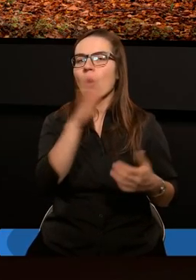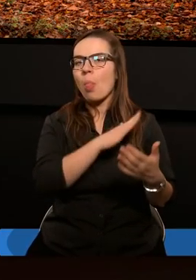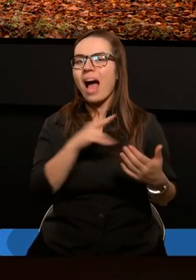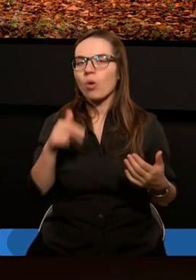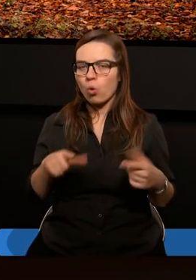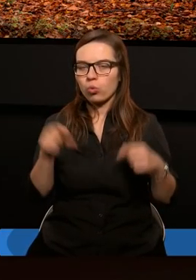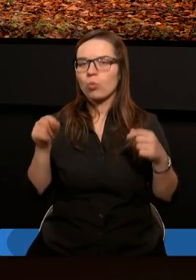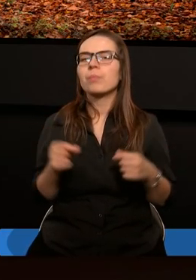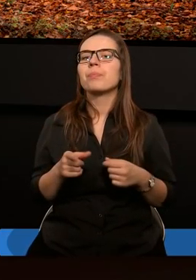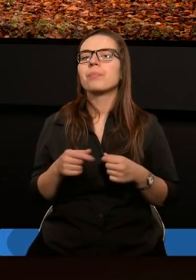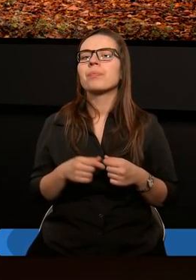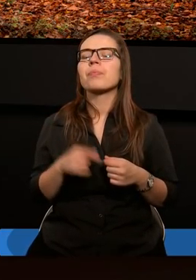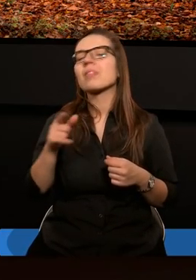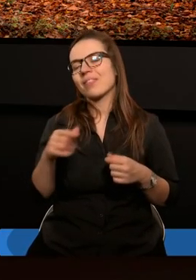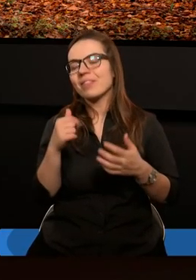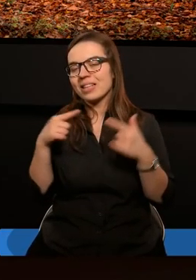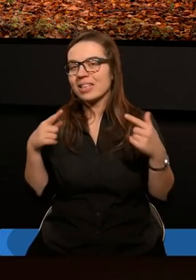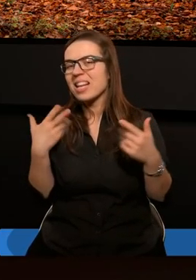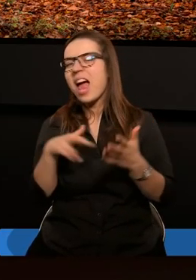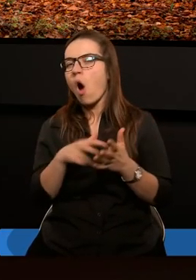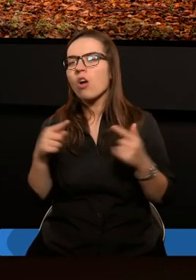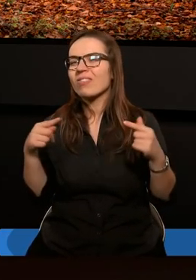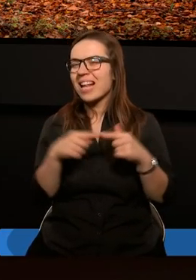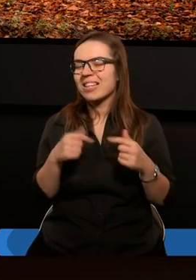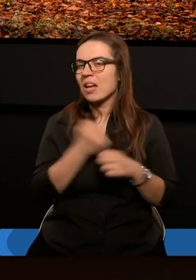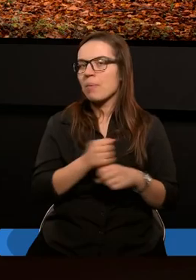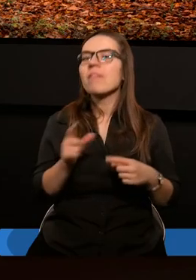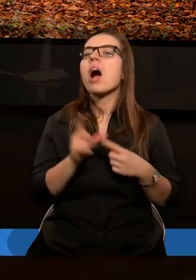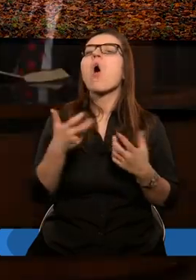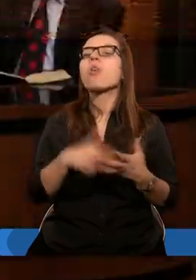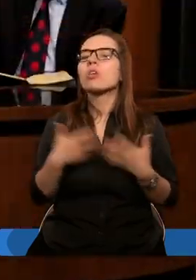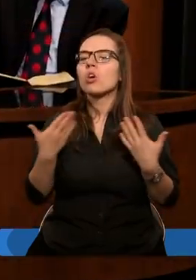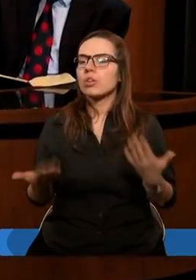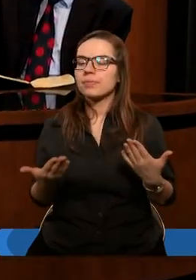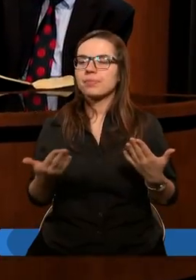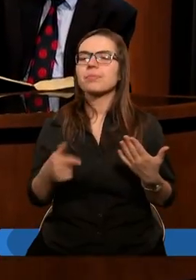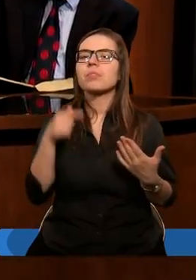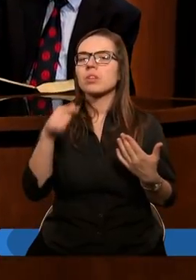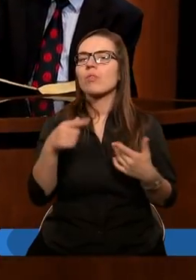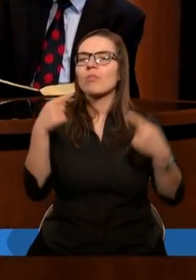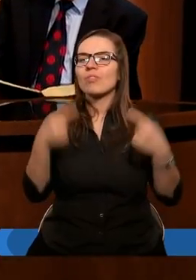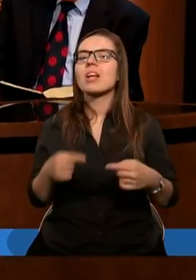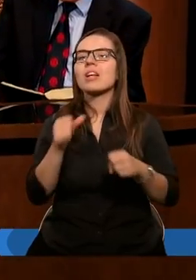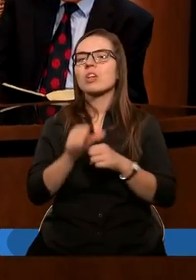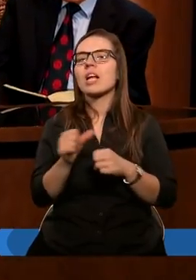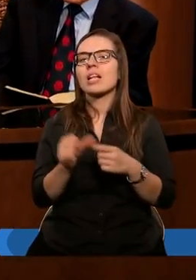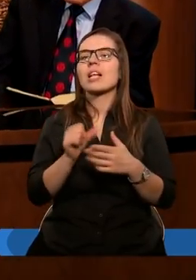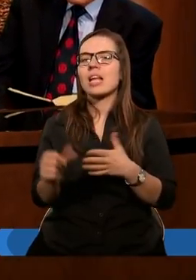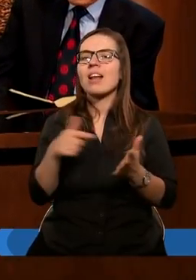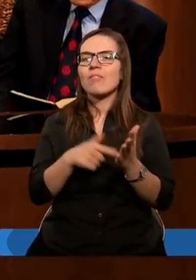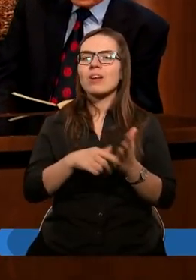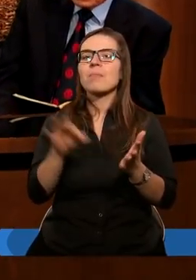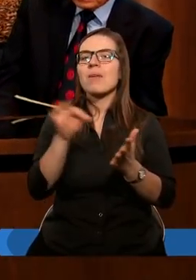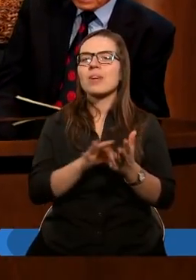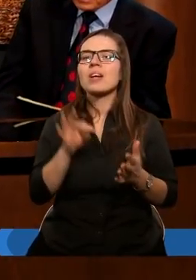jeśli nie chodzi o kwestię zbawienia, to o co chodzi? Dla mnie tutaj w wierszu jedenastym jest